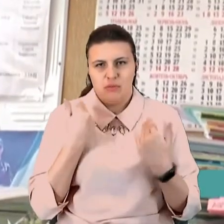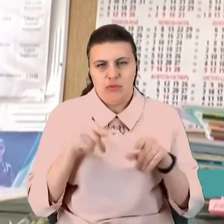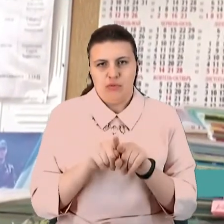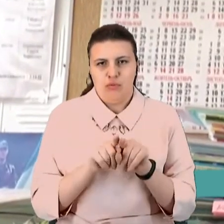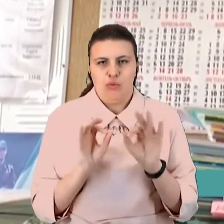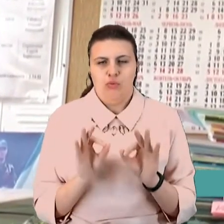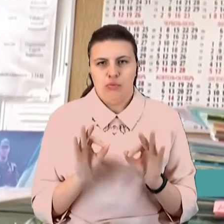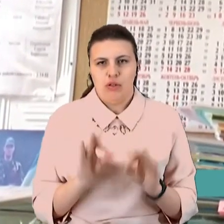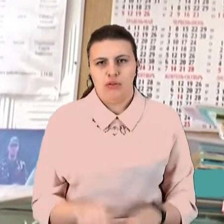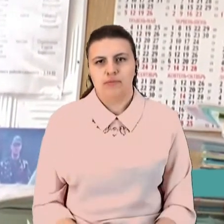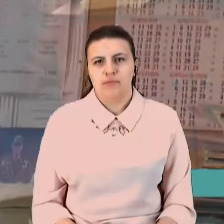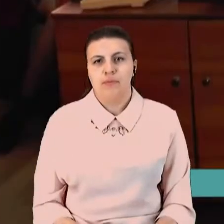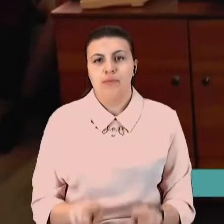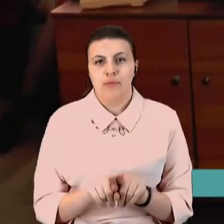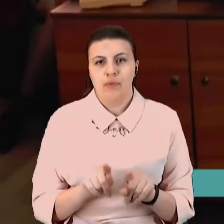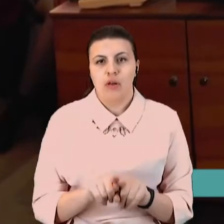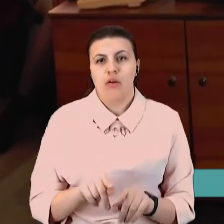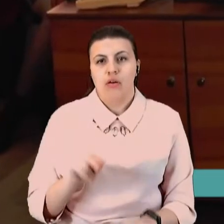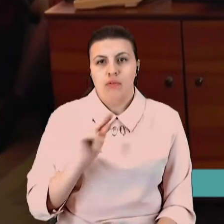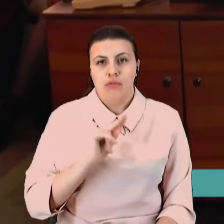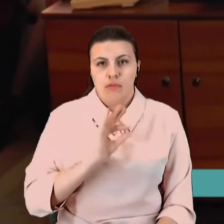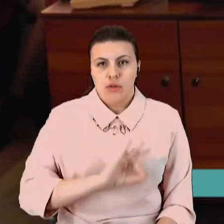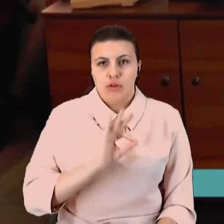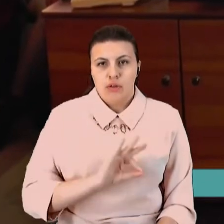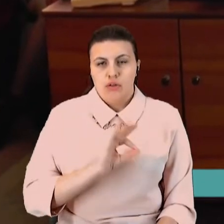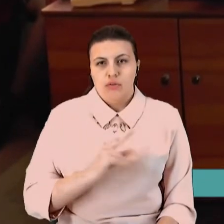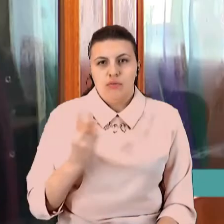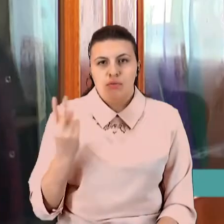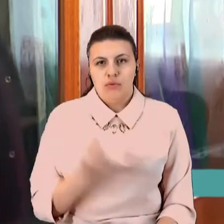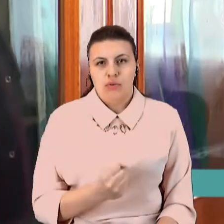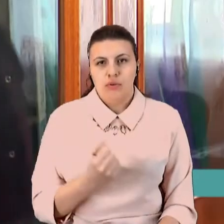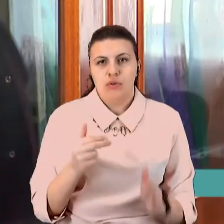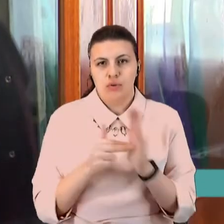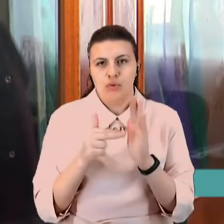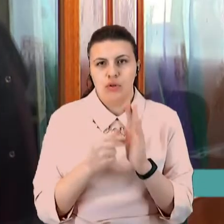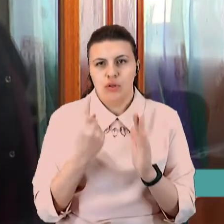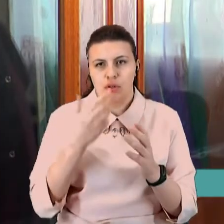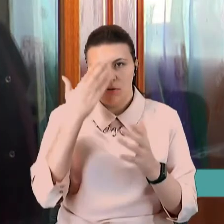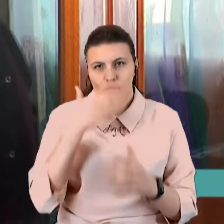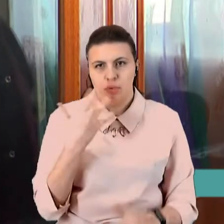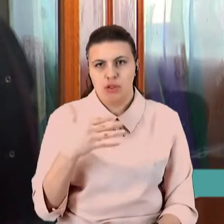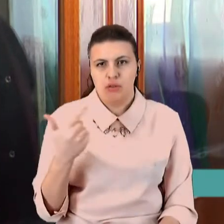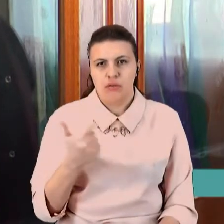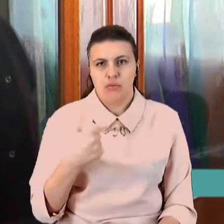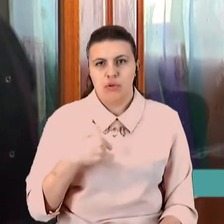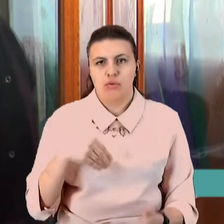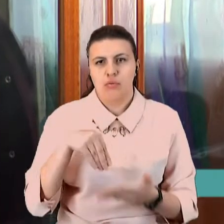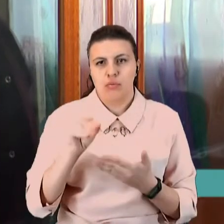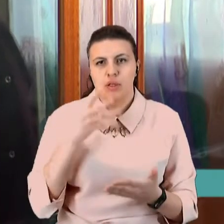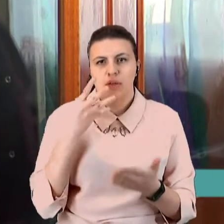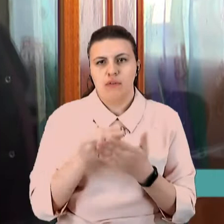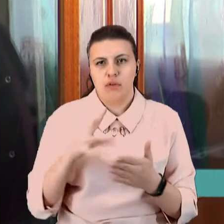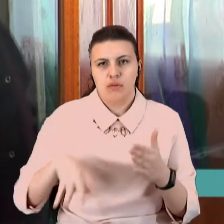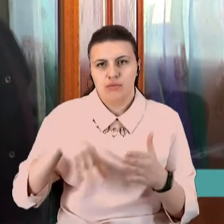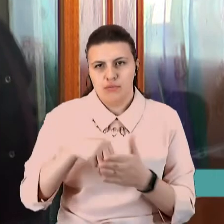школу використовують другий тиждень поспіль. Вартість одного щитка – 50 гривень. Ми купували за власний кошт, придбали ці